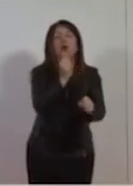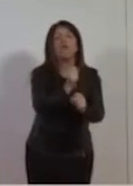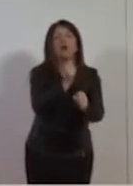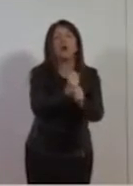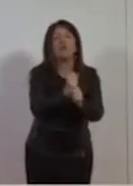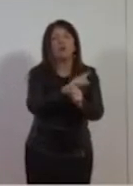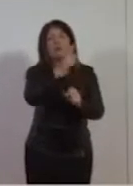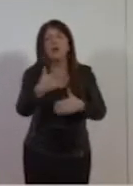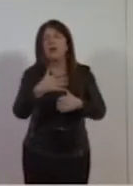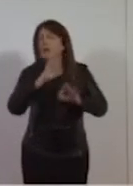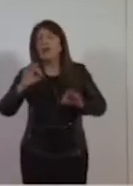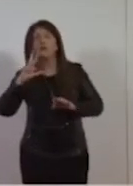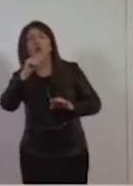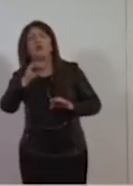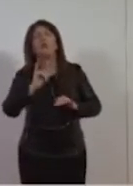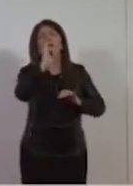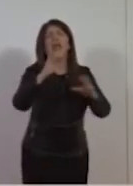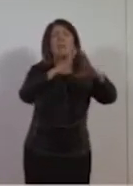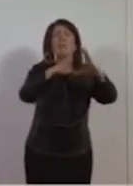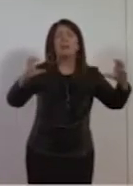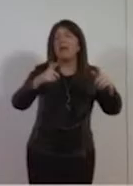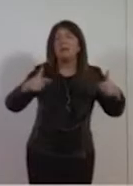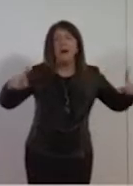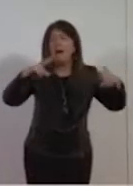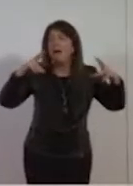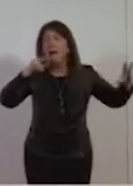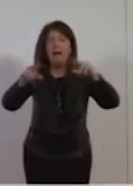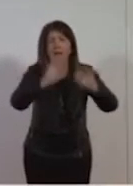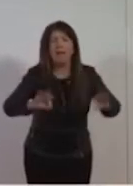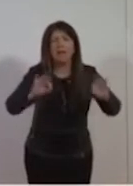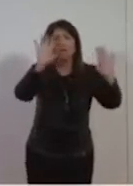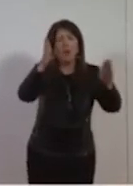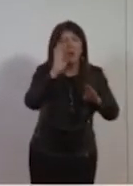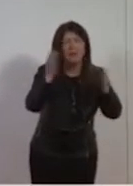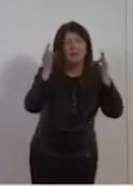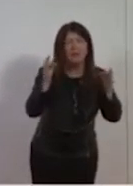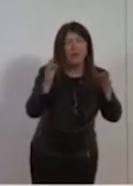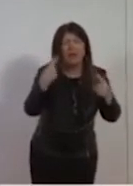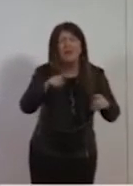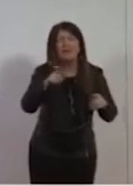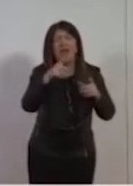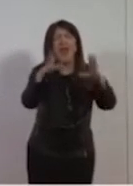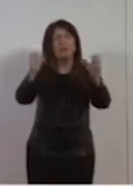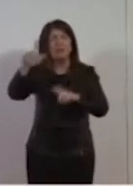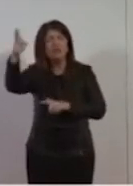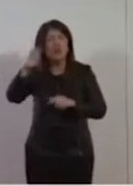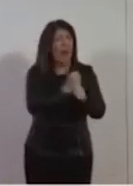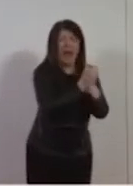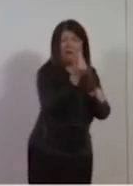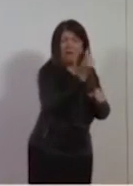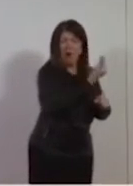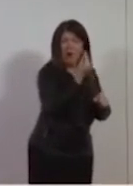Guardate che senza imprese non abbiamo il lavoro, bisogna che ce lo mettiamo nella testa. L'impresa non è una brutta cosa, l'impresa è un